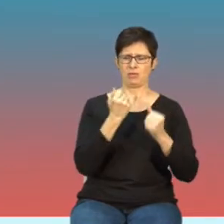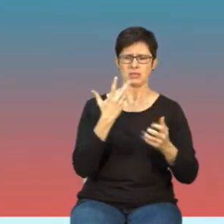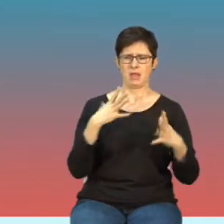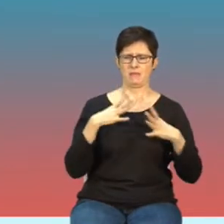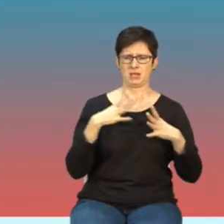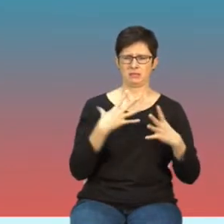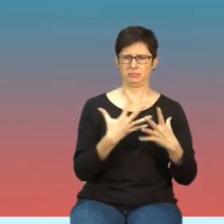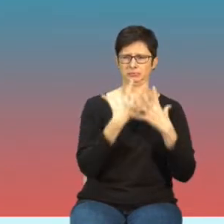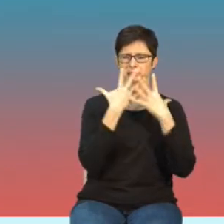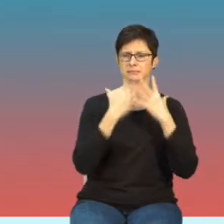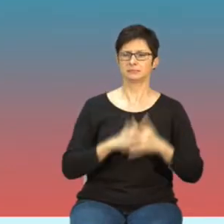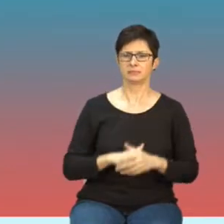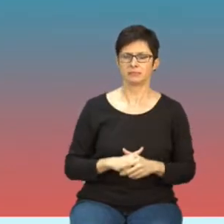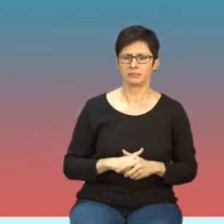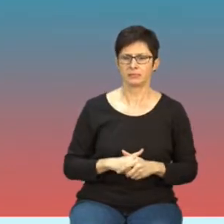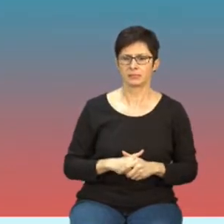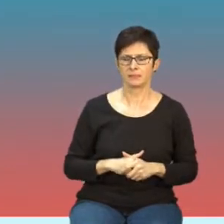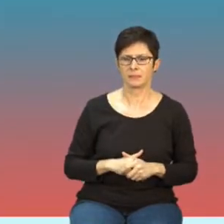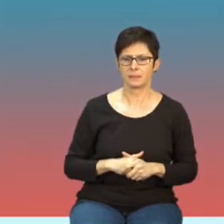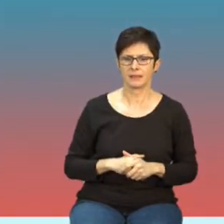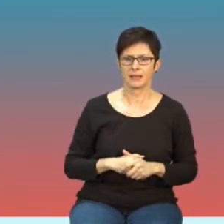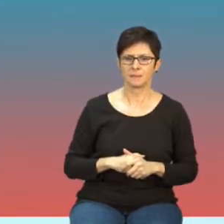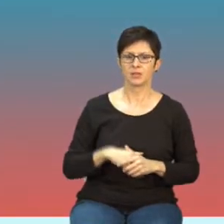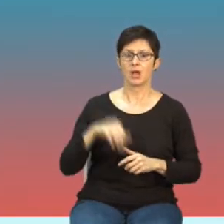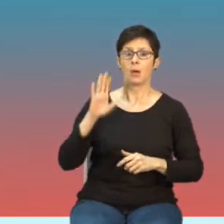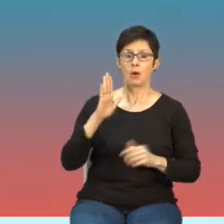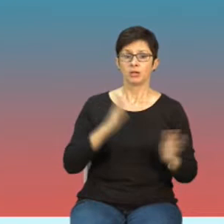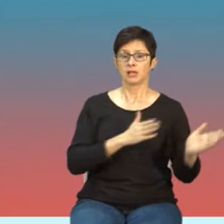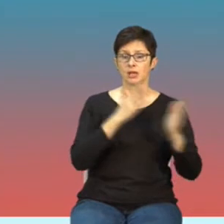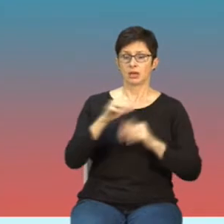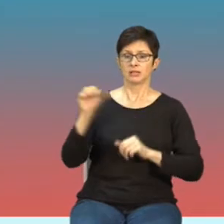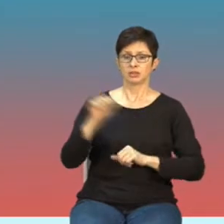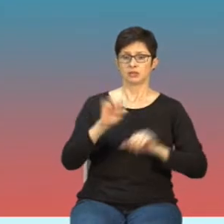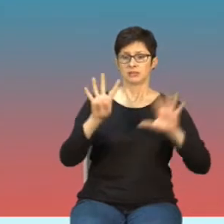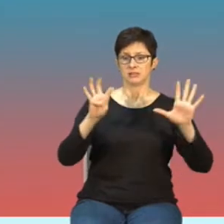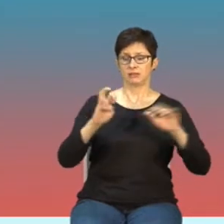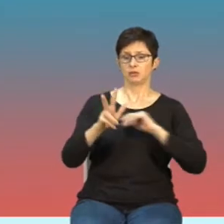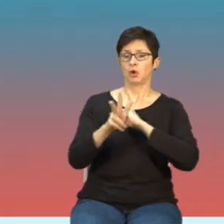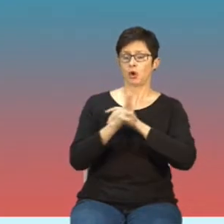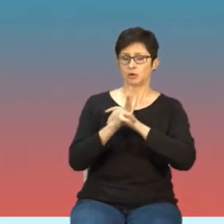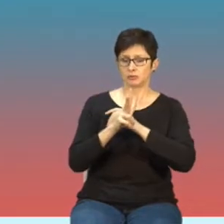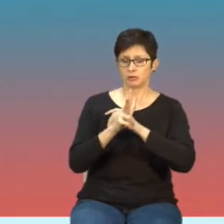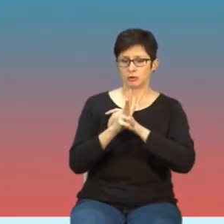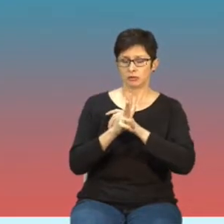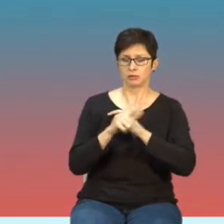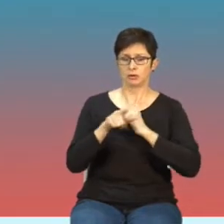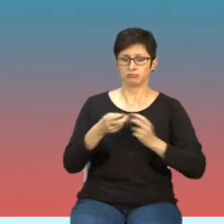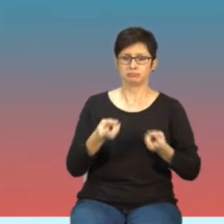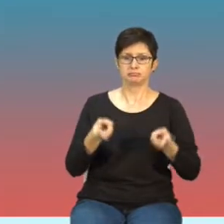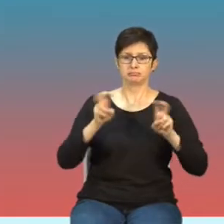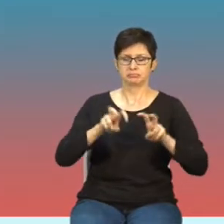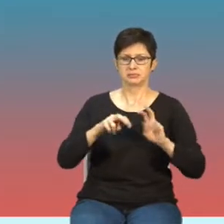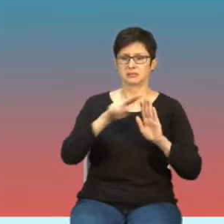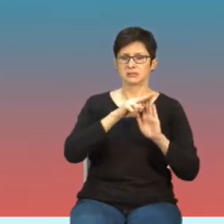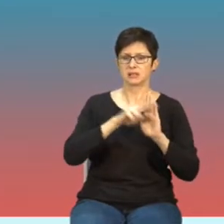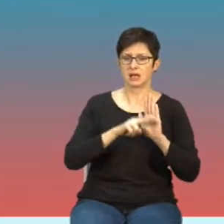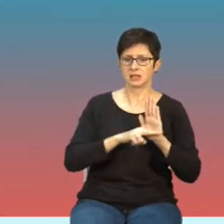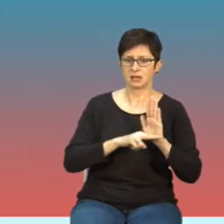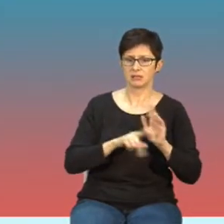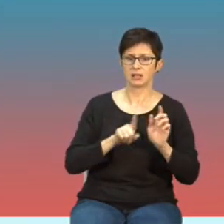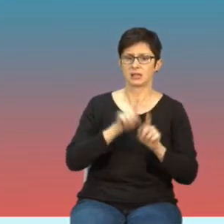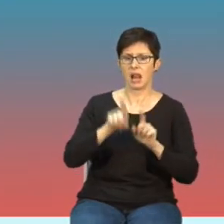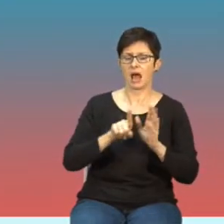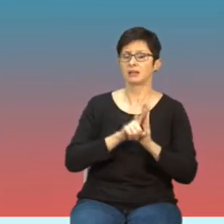uczestniczą w tej konferencji rokiem, to jest rok 1980, kiedy stworzono standard dla populacji